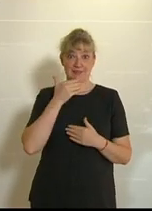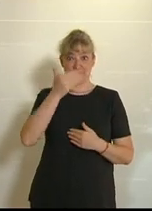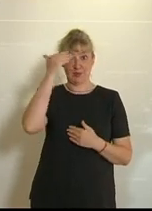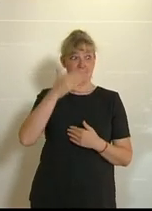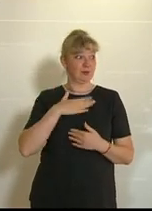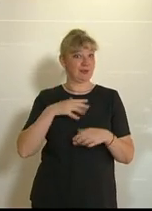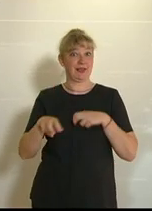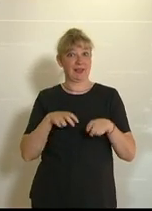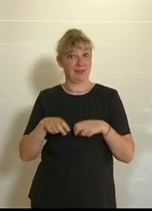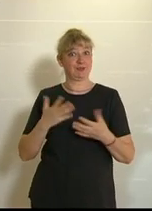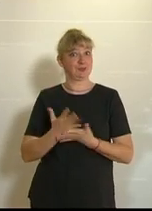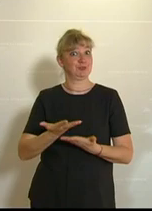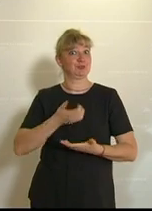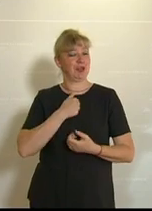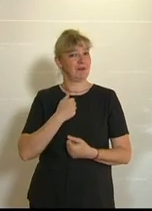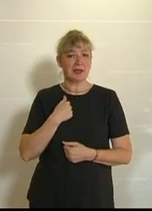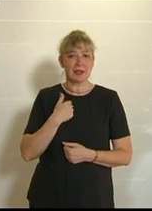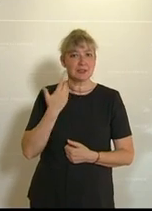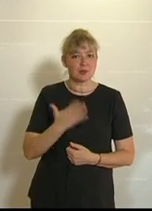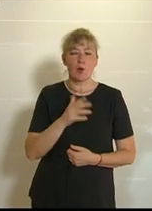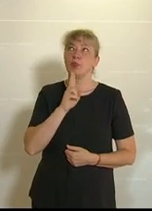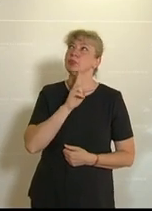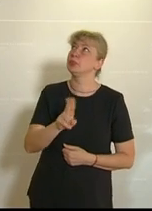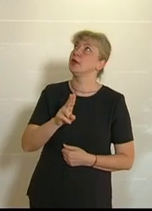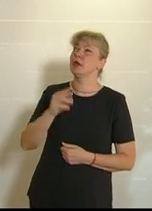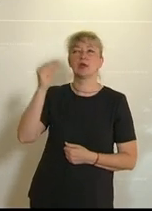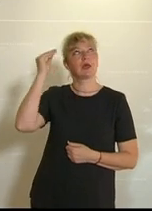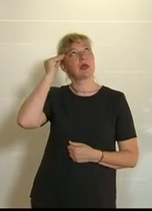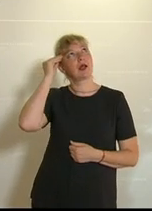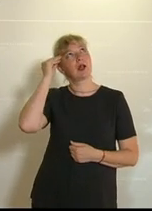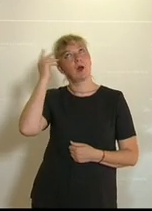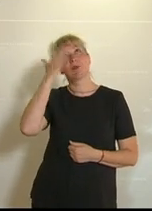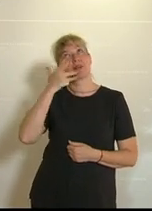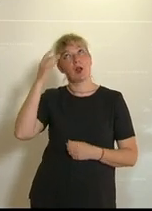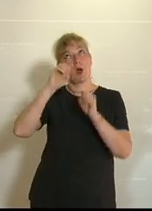unserer Regierung auf die Reihe kriegen, hätte ich nicht im Traum zu wünschen gewagt.